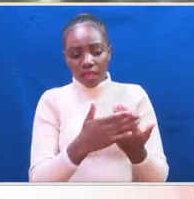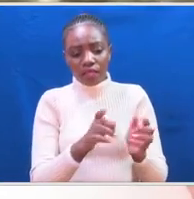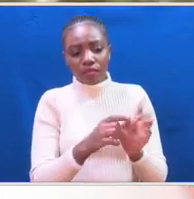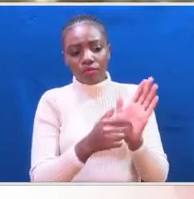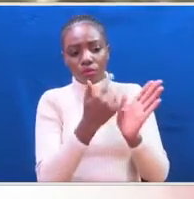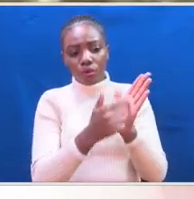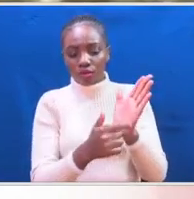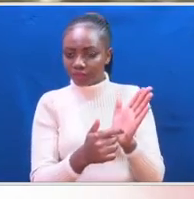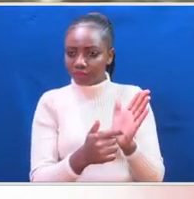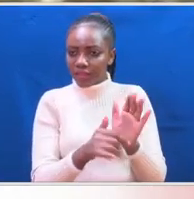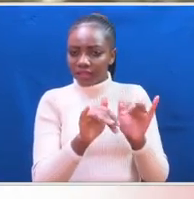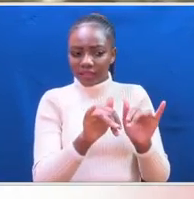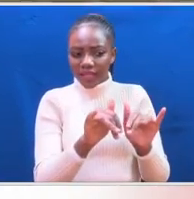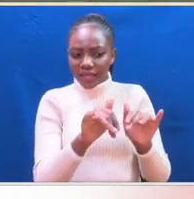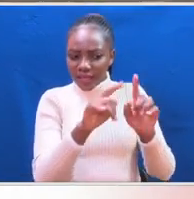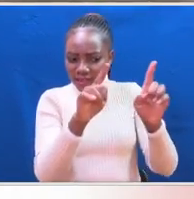haendelea kukaa kwa cage.